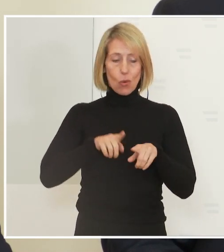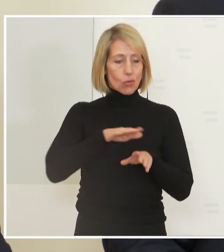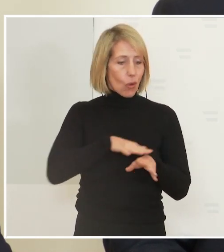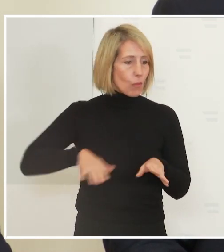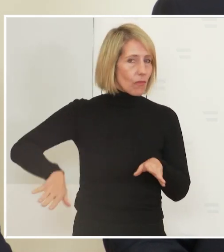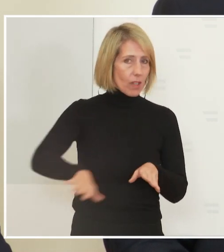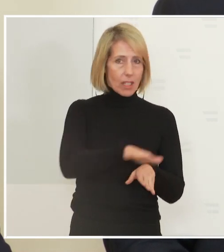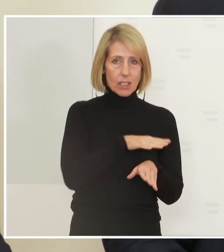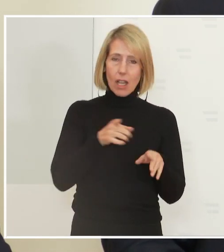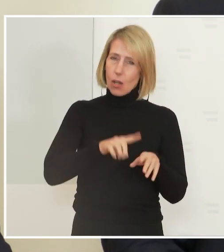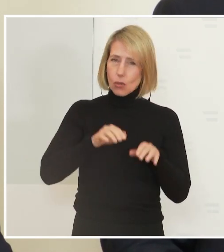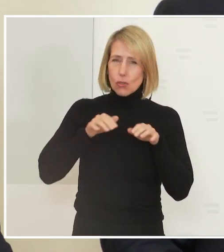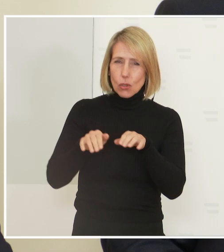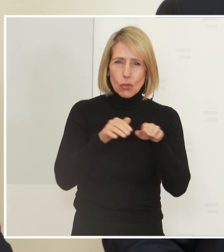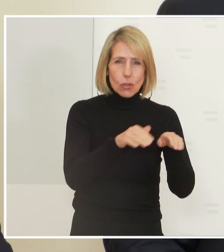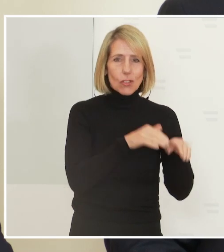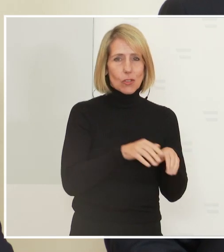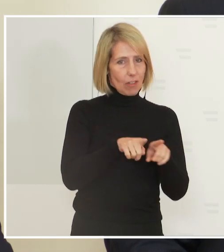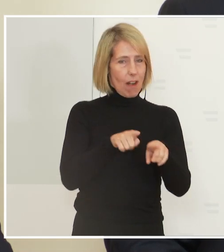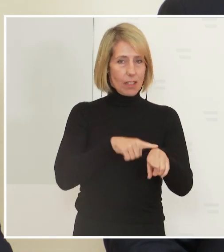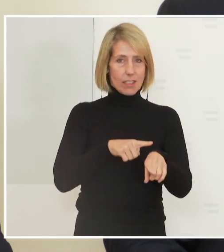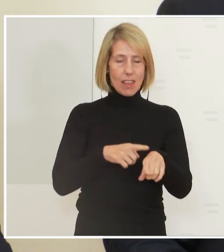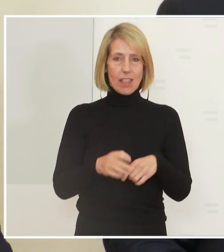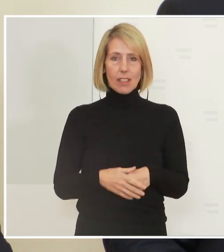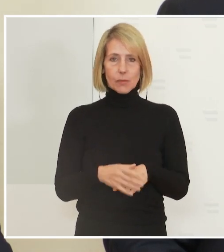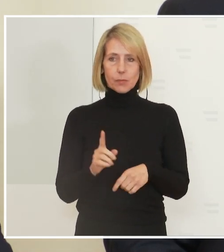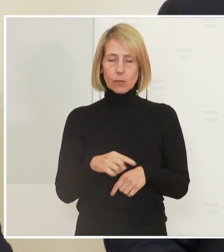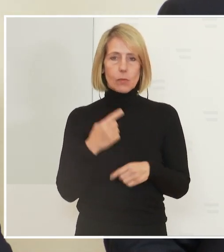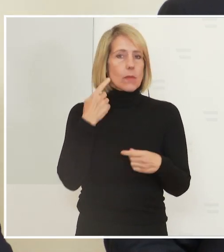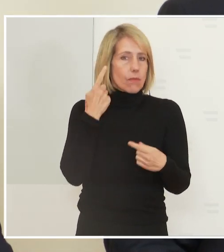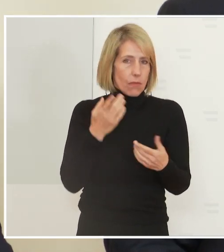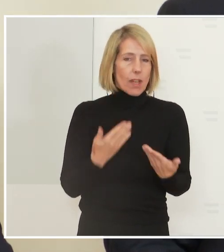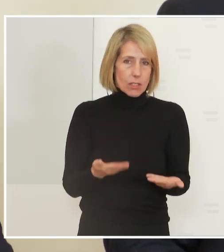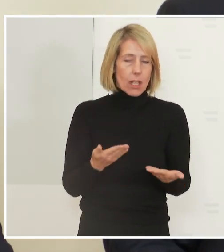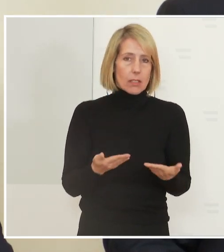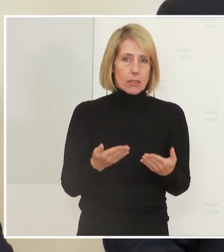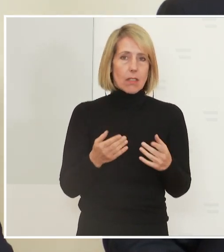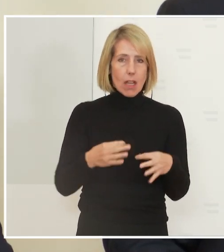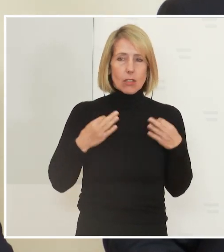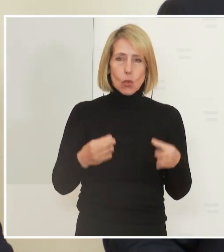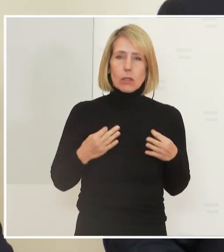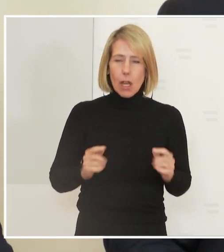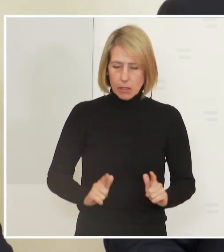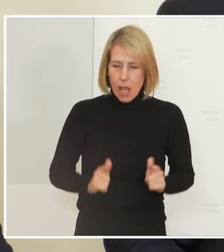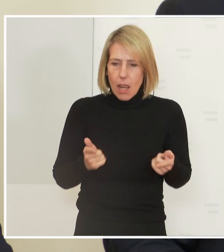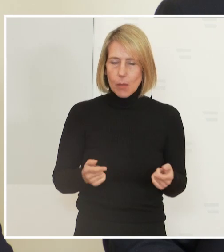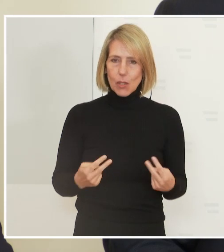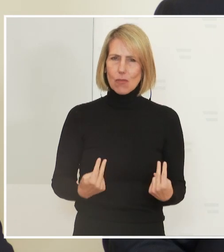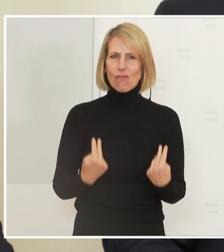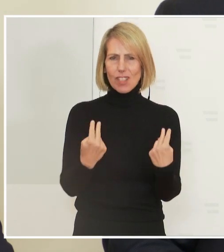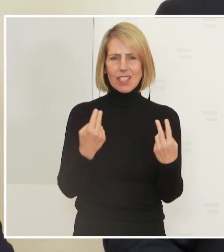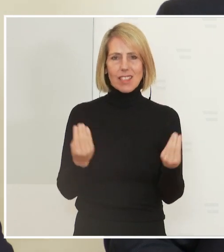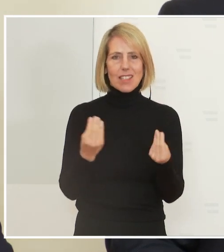unmittelbares Umfeld. In Wirklichkeit, und wir alle wissen das, unsere Gesundheit, unser Leben ist das allerhöchste Gut, das wir haben. Und